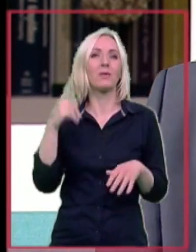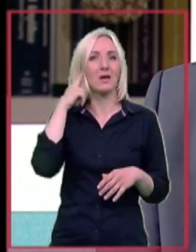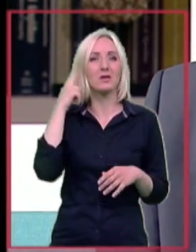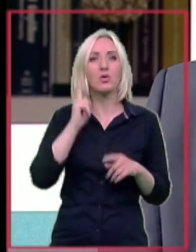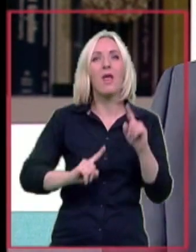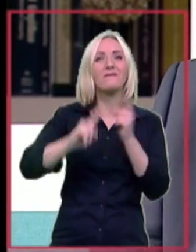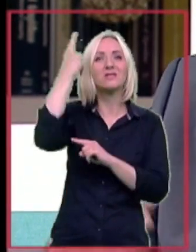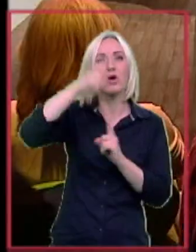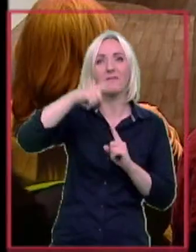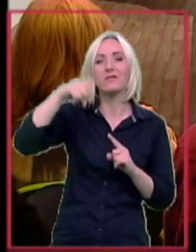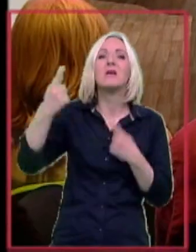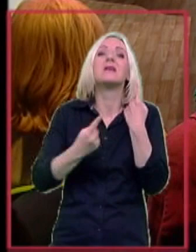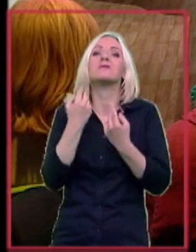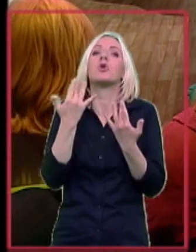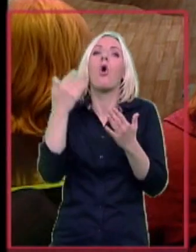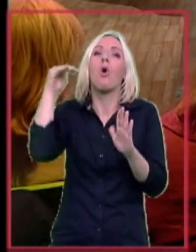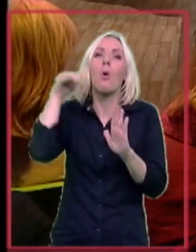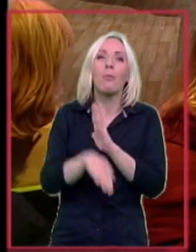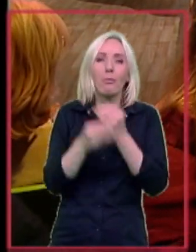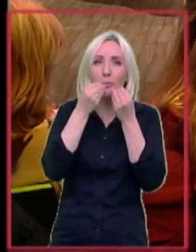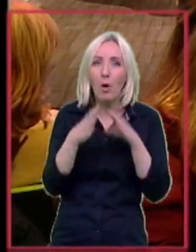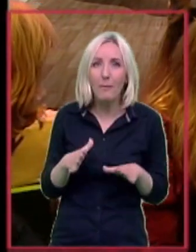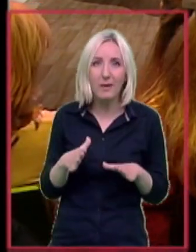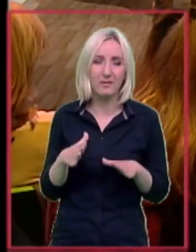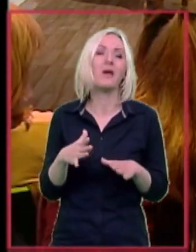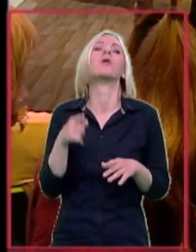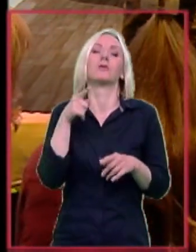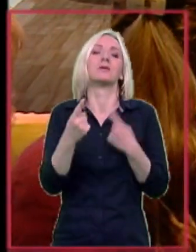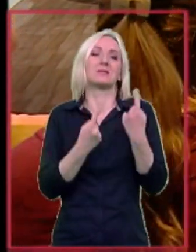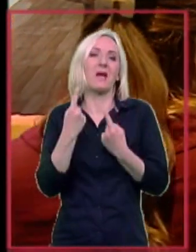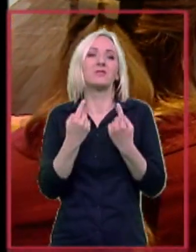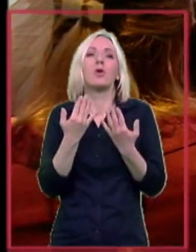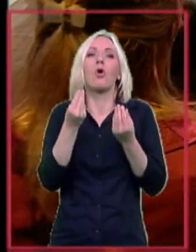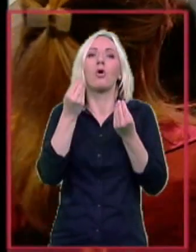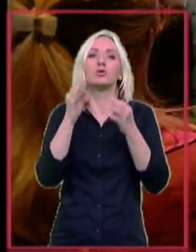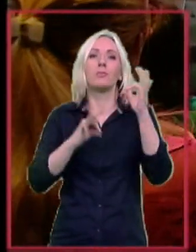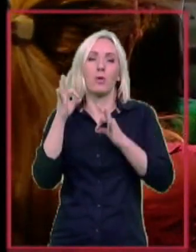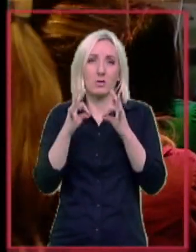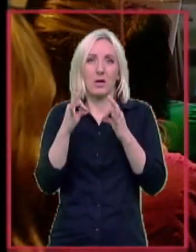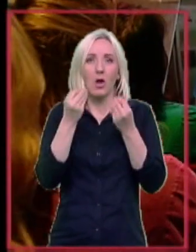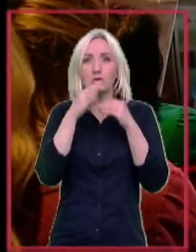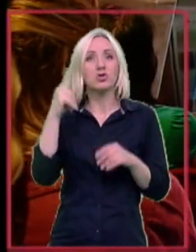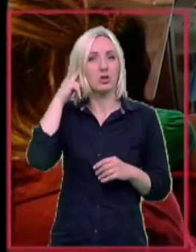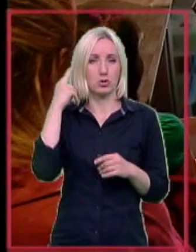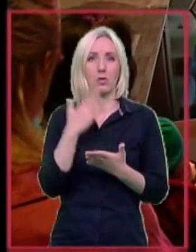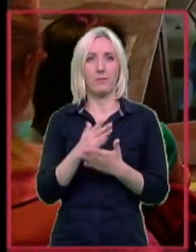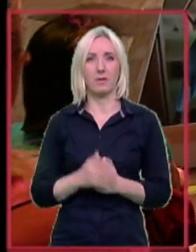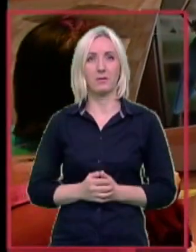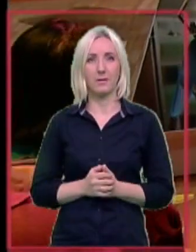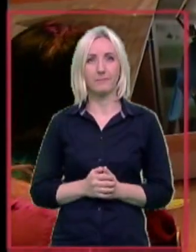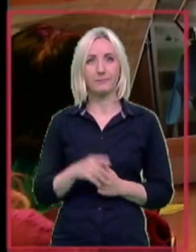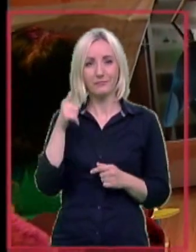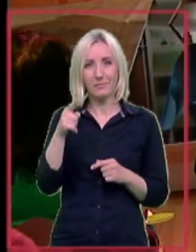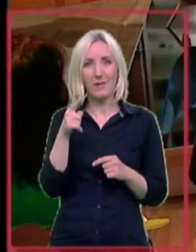koliko brzo propadaju, od toga zavisi koja je stepena oštećenja sluha biti. Oštećenja sluha biti. A može li se oto skleroza, zapravo